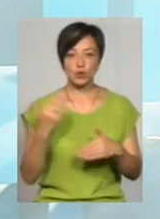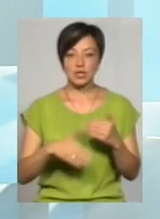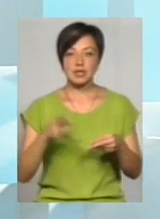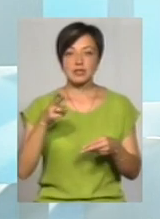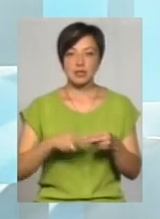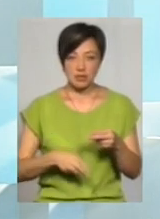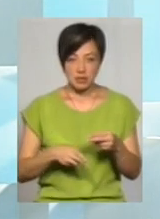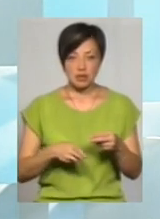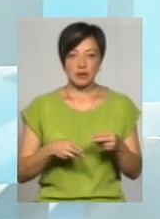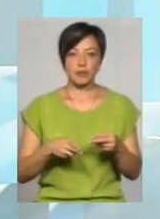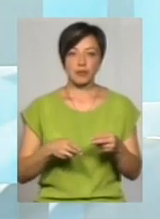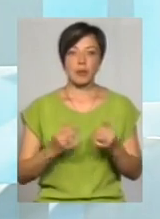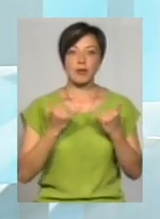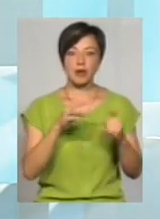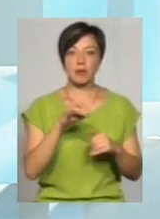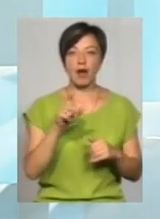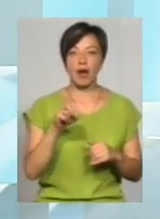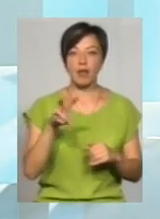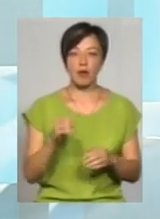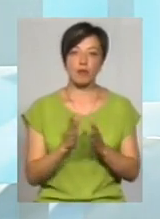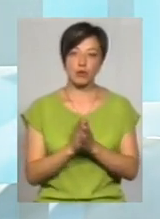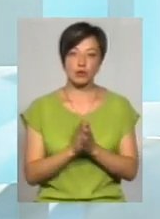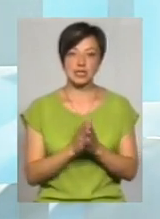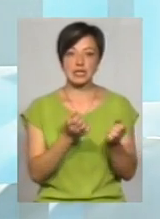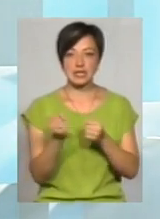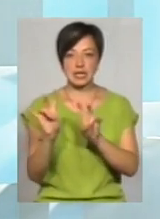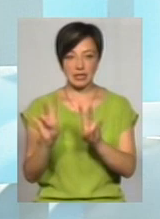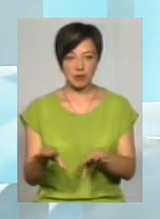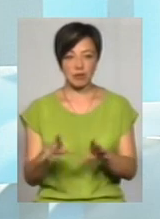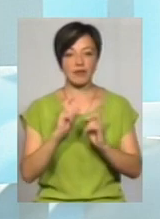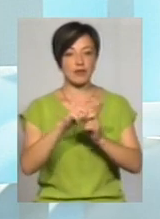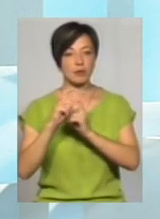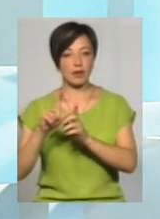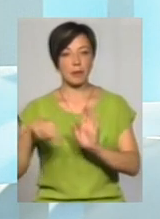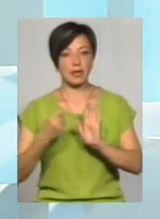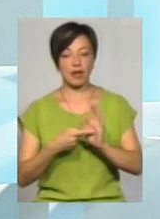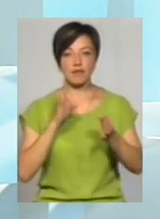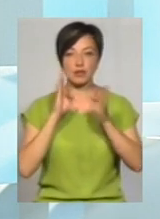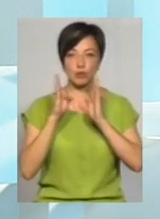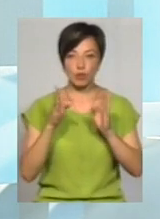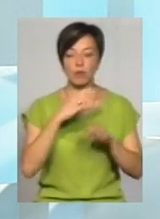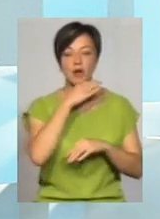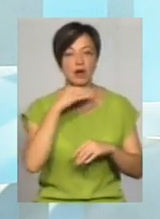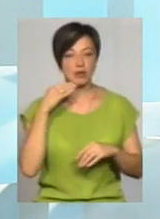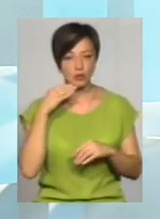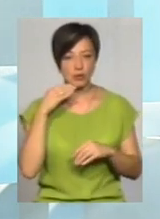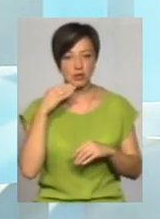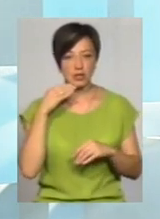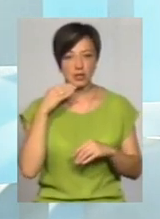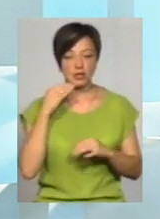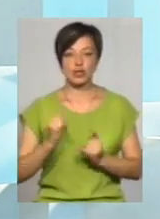добігає кінця. Пане Михайле, я вас попрошу затриматись і дати відповіді на питання у Фейсбук, бо їх досить багато.